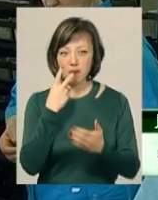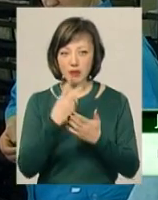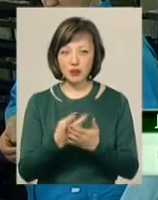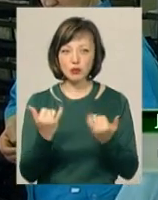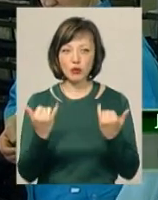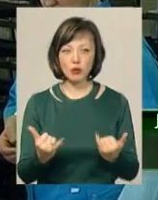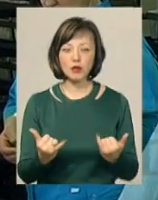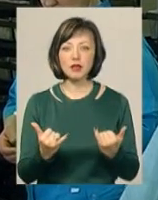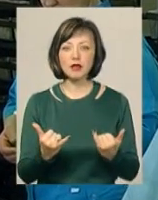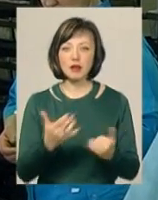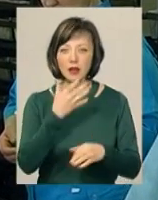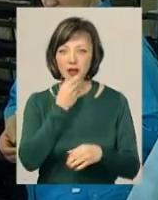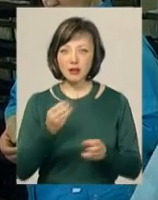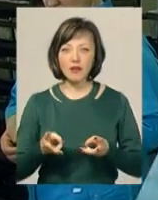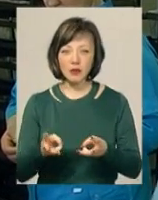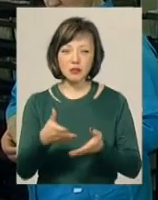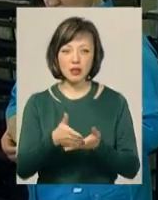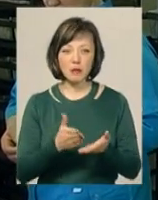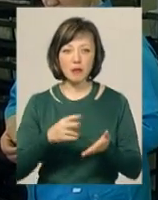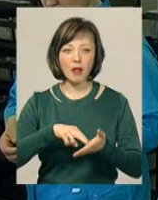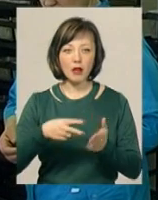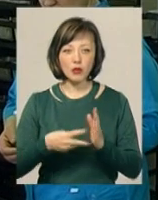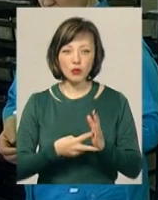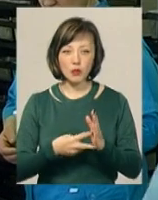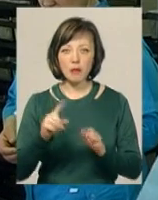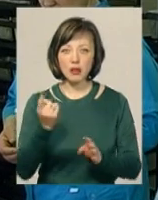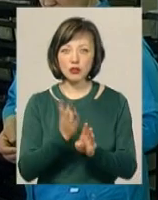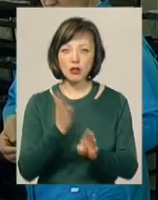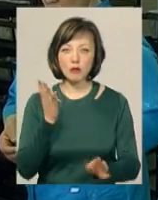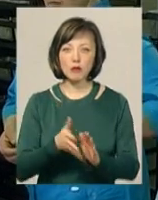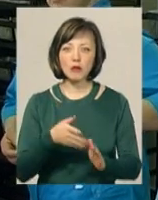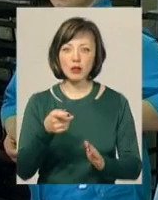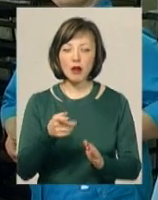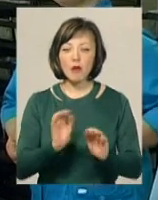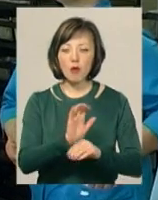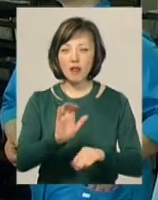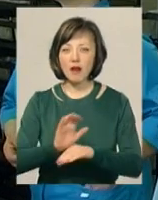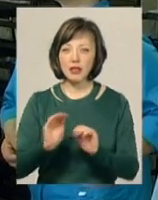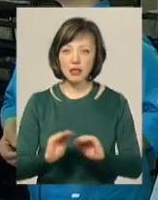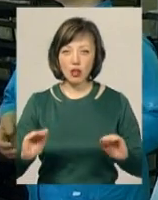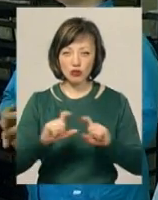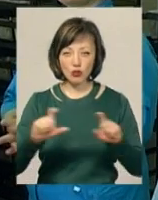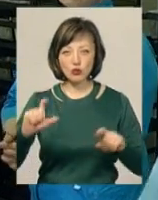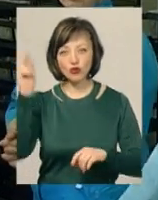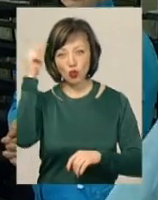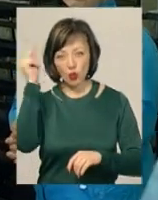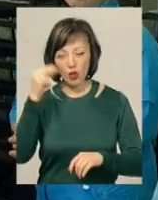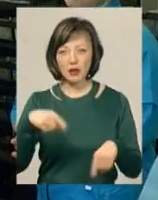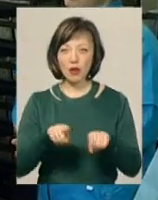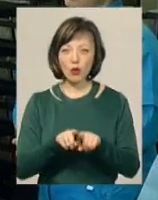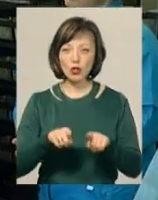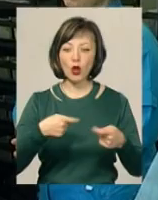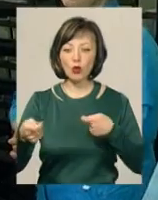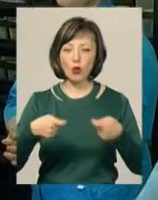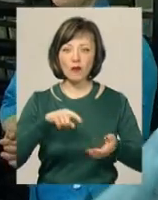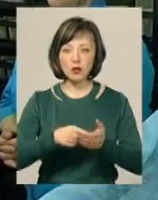вже сьогодні у нас проходить гарна випічка нашого хліба. Ми плануємо хліб в першу чергу подавати на наші дитячі садочки і на школи, також на наші торгові точки.